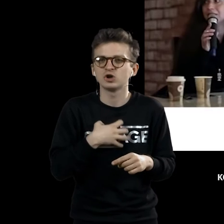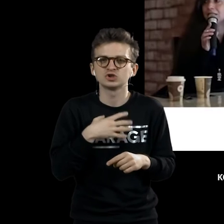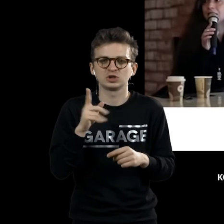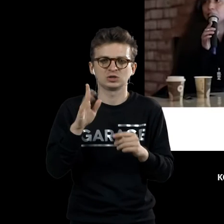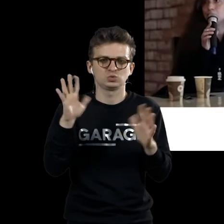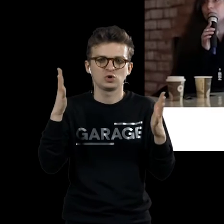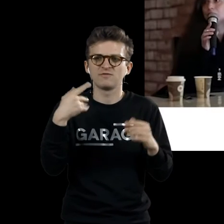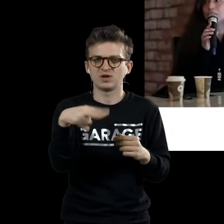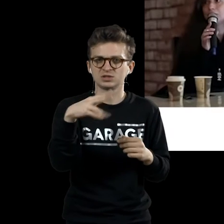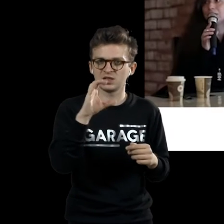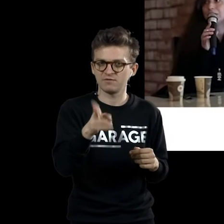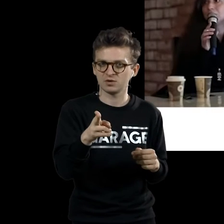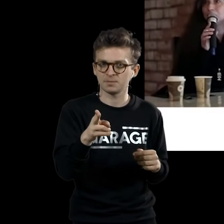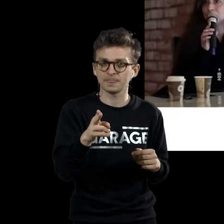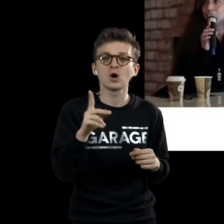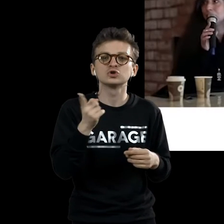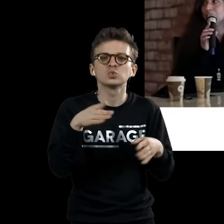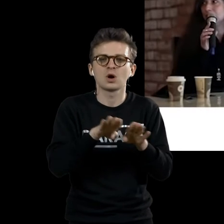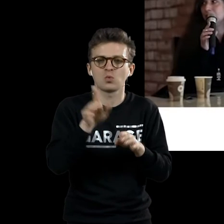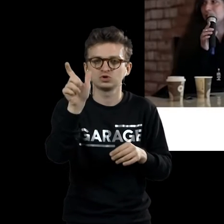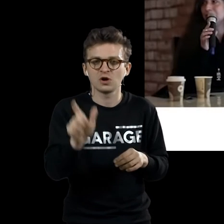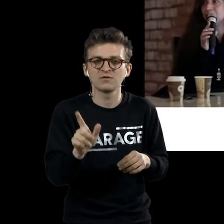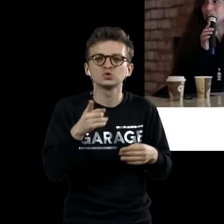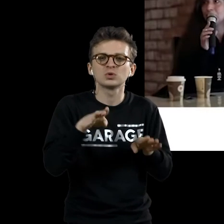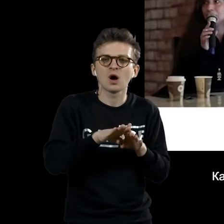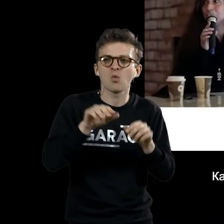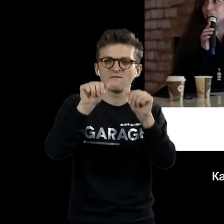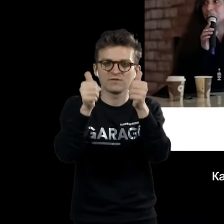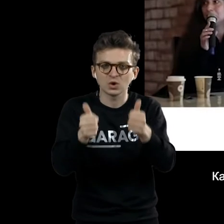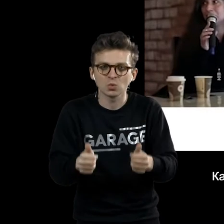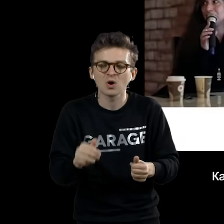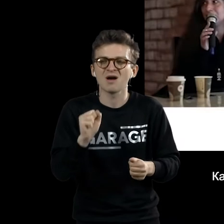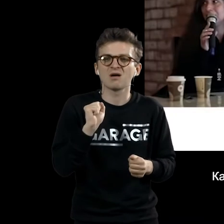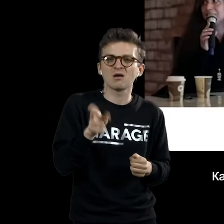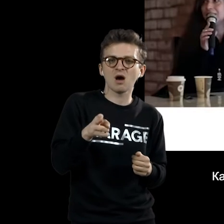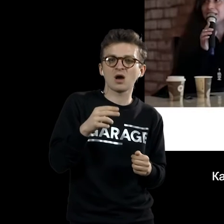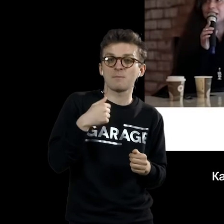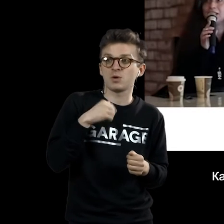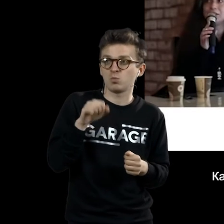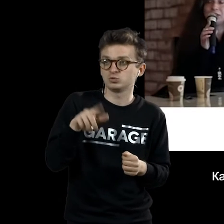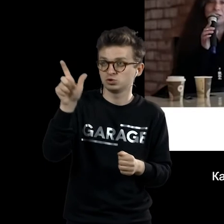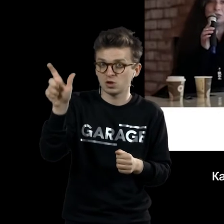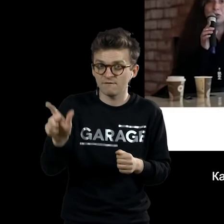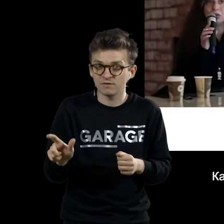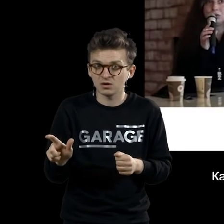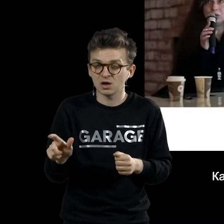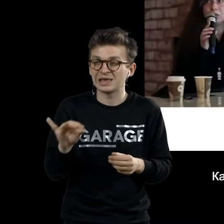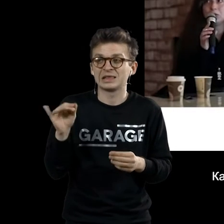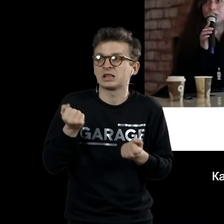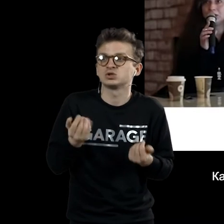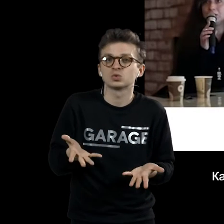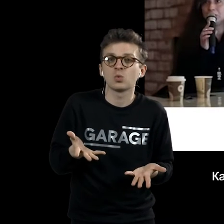века, что такое человек, что такое антропоморфная фигура, как мы можем изобразить человека, и насколько